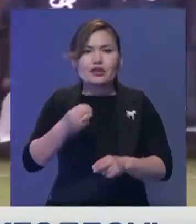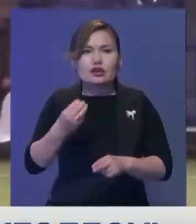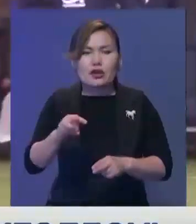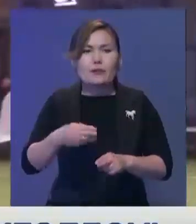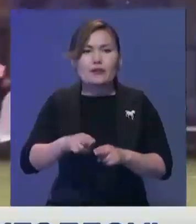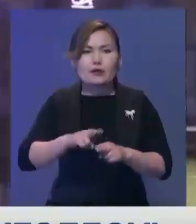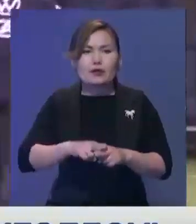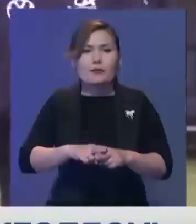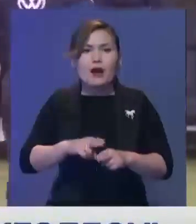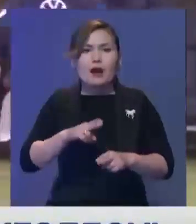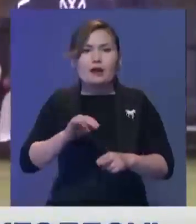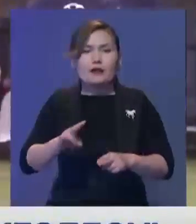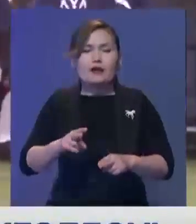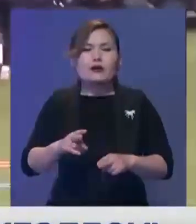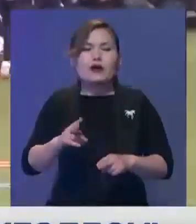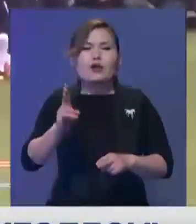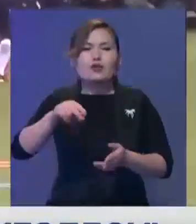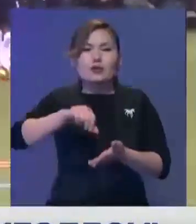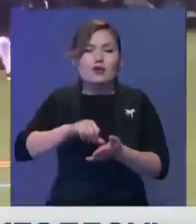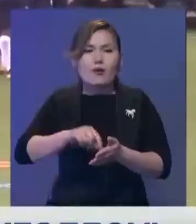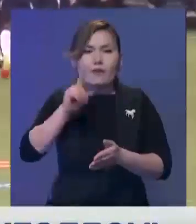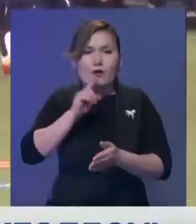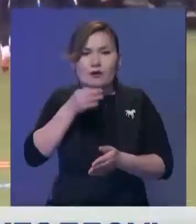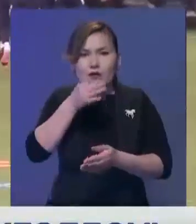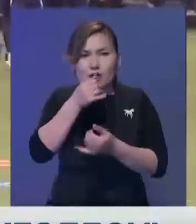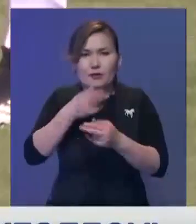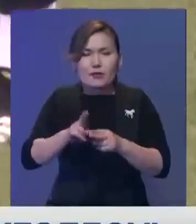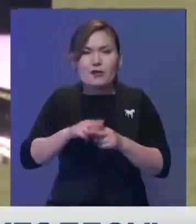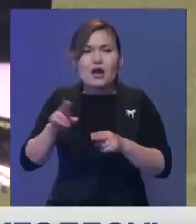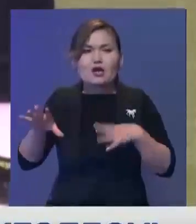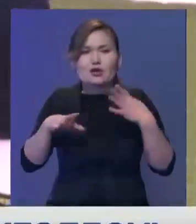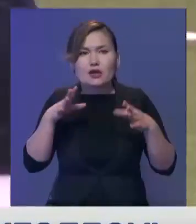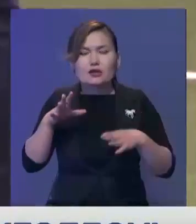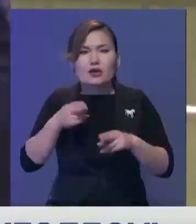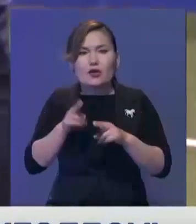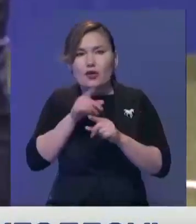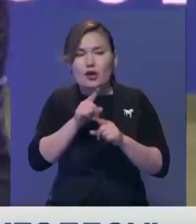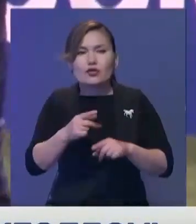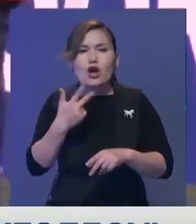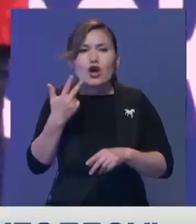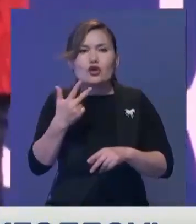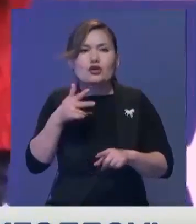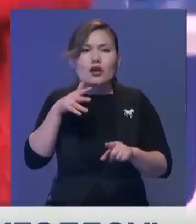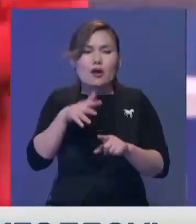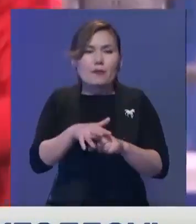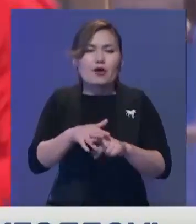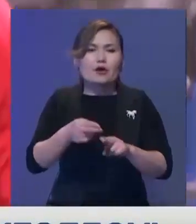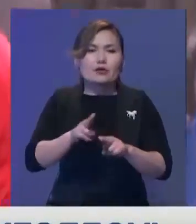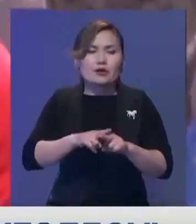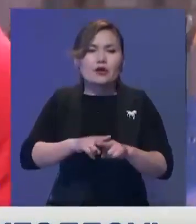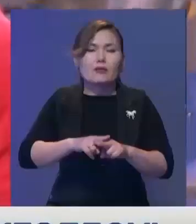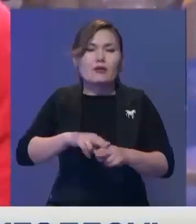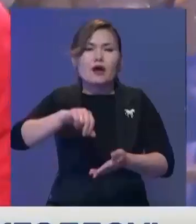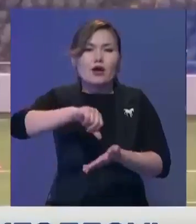ұңғола контейнің орнына кім шығатынын айталмаймын дейді. Жаттығы кезінде байқағанымыз үш-бірдей шабылышмен өнергерсетуге